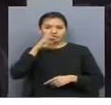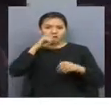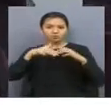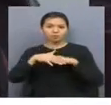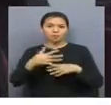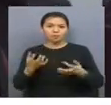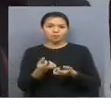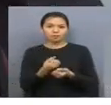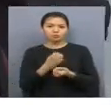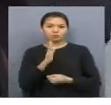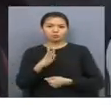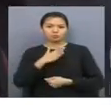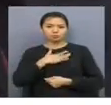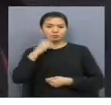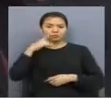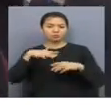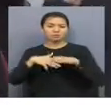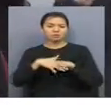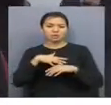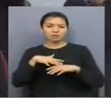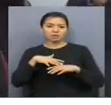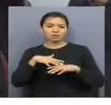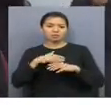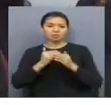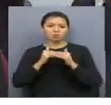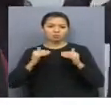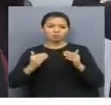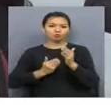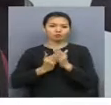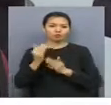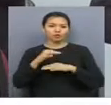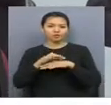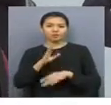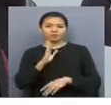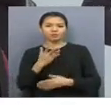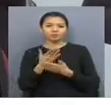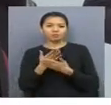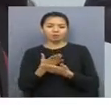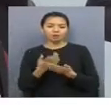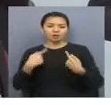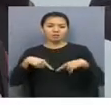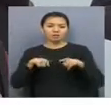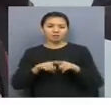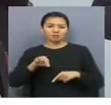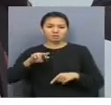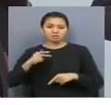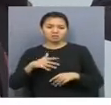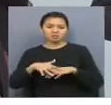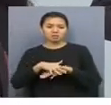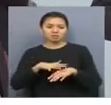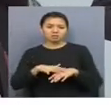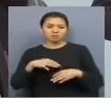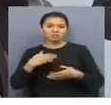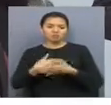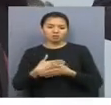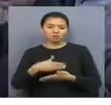қолдауы болғандықтан біз Қазастандағы еріктілерді қалқаралық денгеге өтеріміз келеді. Мысалы, біркен ұлтары үйімі еріктілігі қалқаралық еріктілер